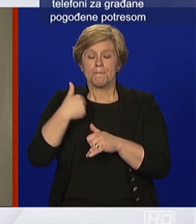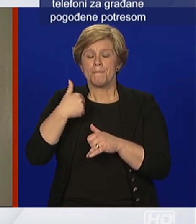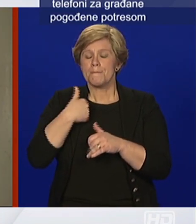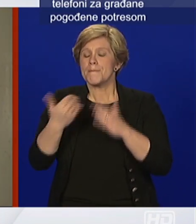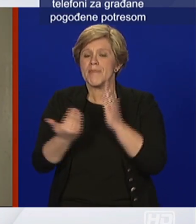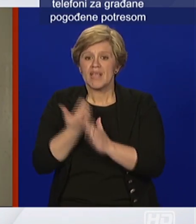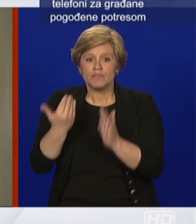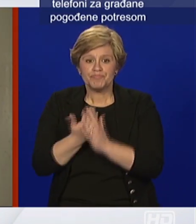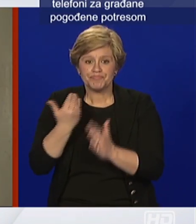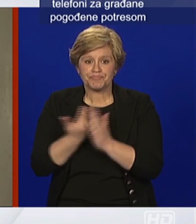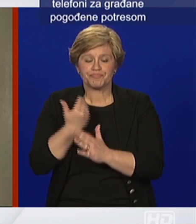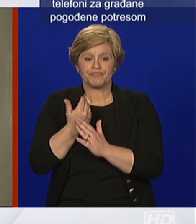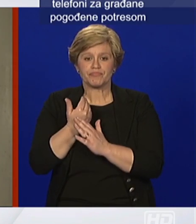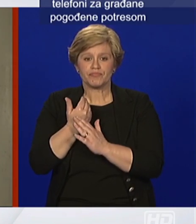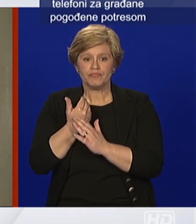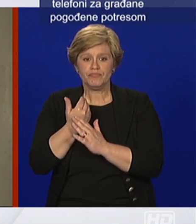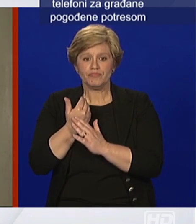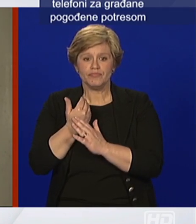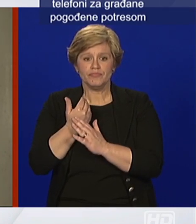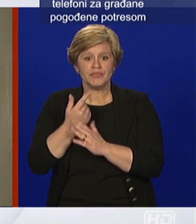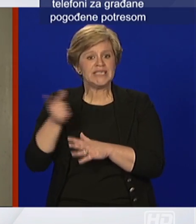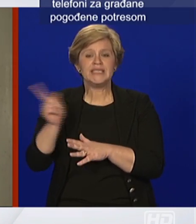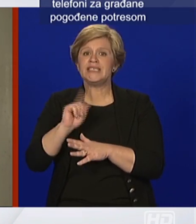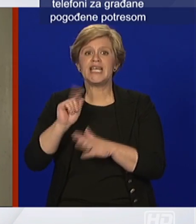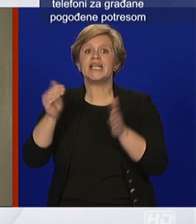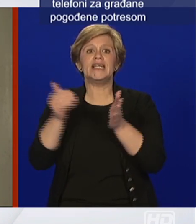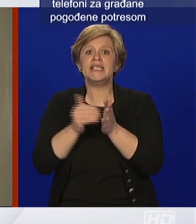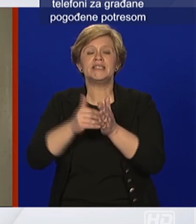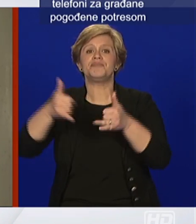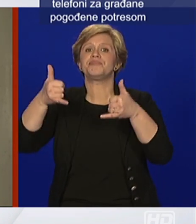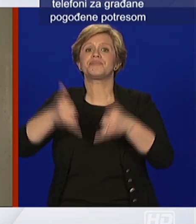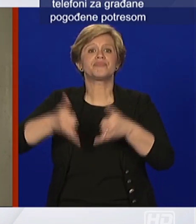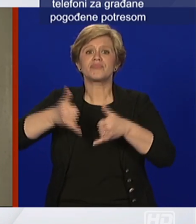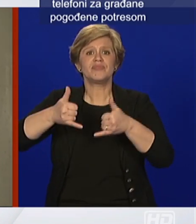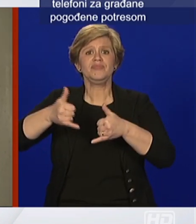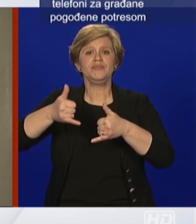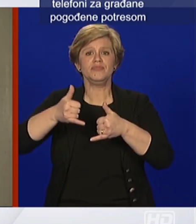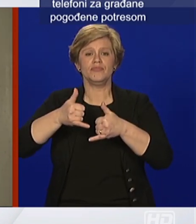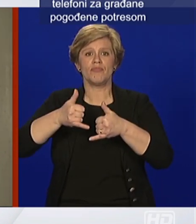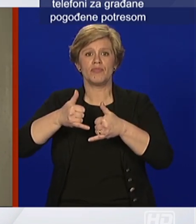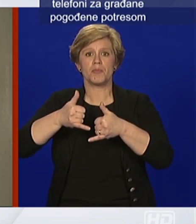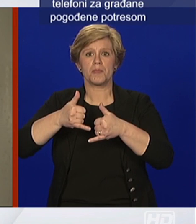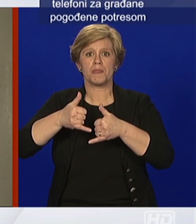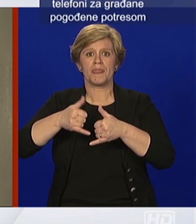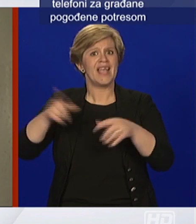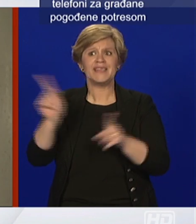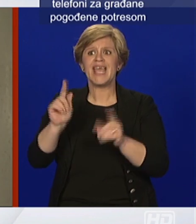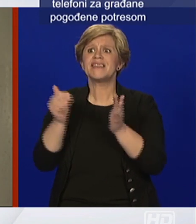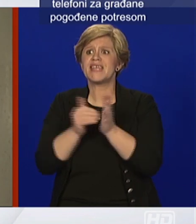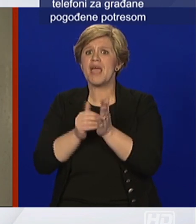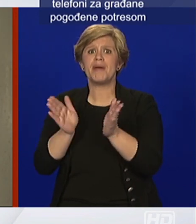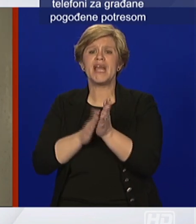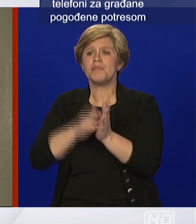to ne treba danas izgledati i uopće ne treba i ne smije izgledati kao čekanje u redove za neke